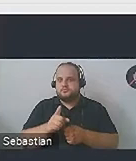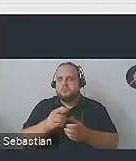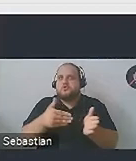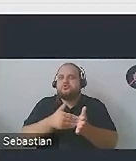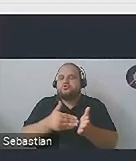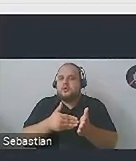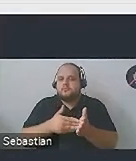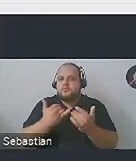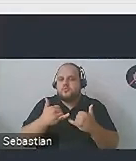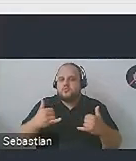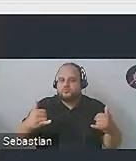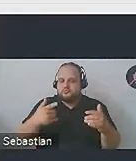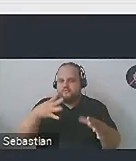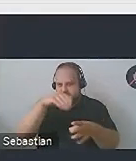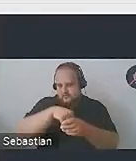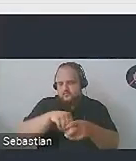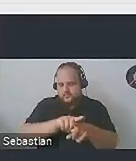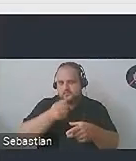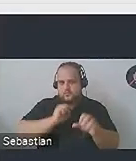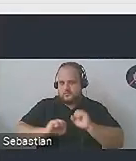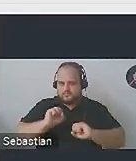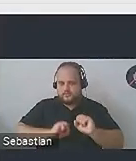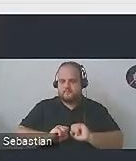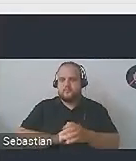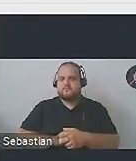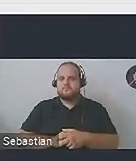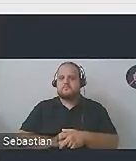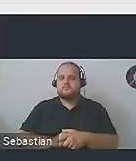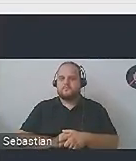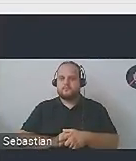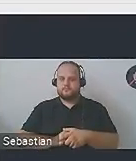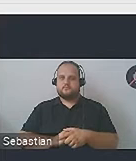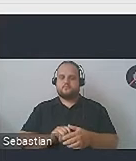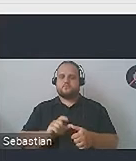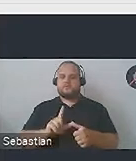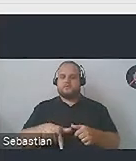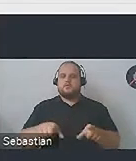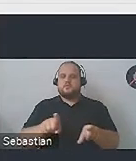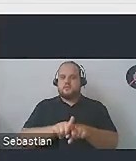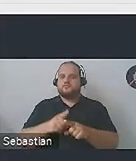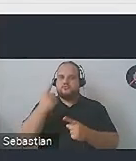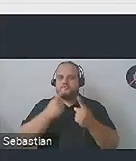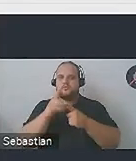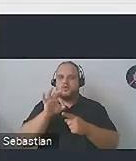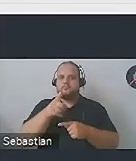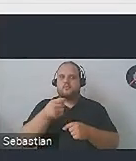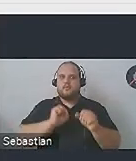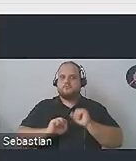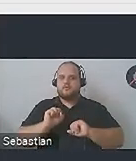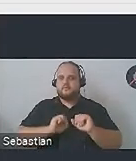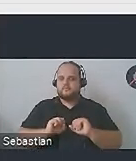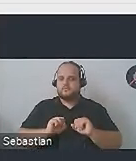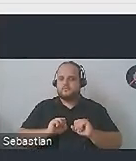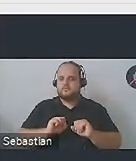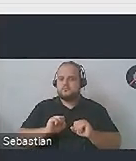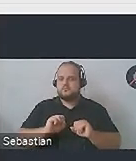różnych, w tym niepełnosprawnych grup odbiorców, ale przede wszystkim już myślimy o tej niepełnosprawności, o tych